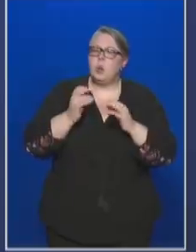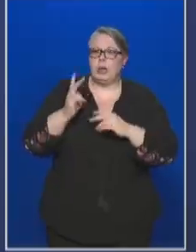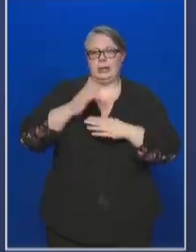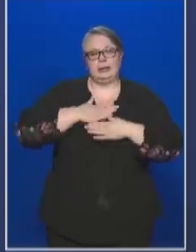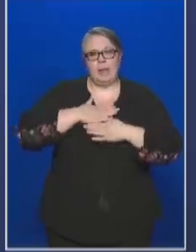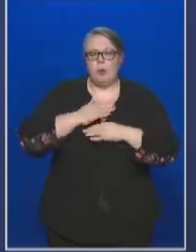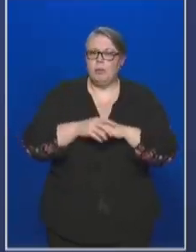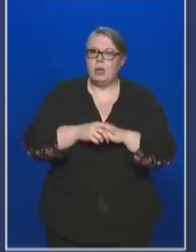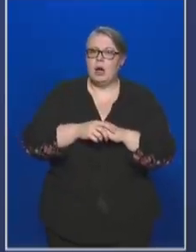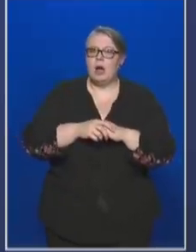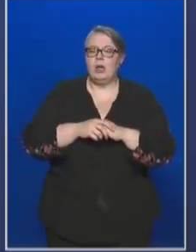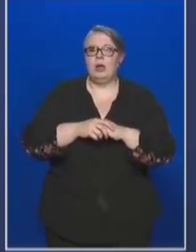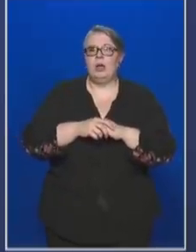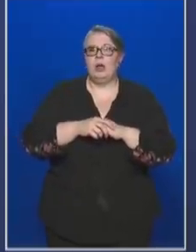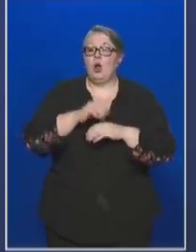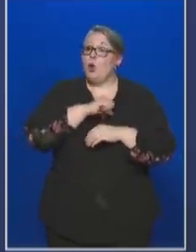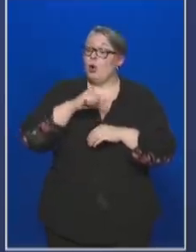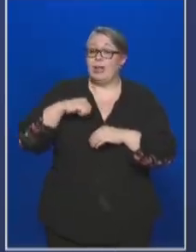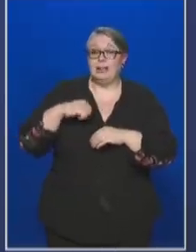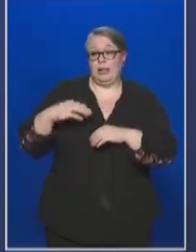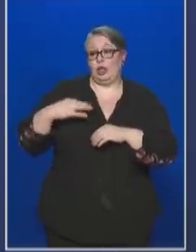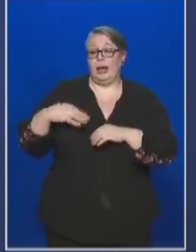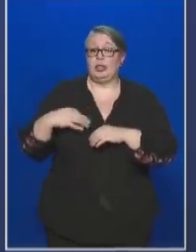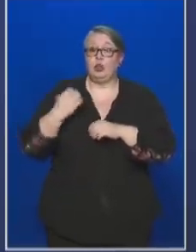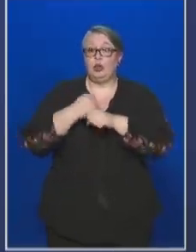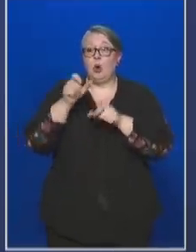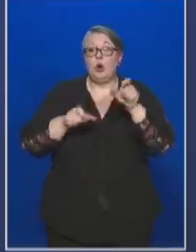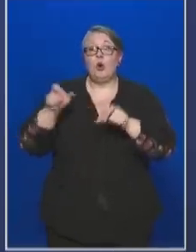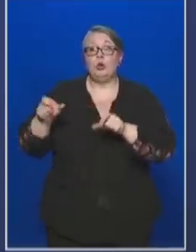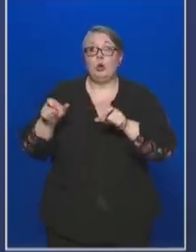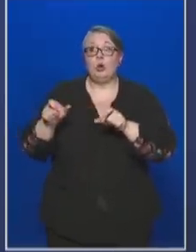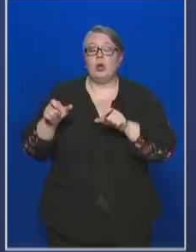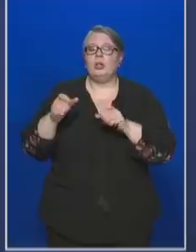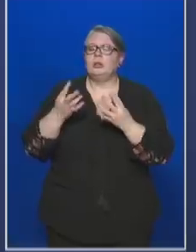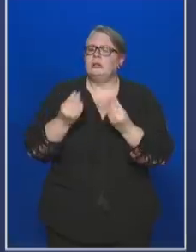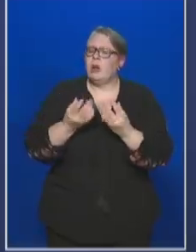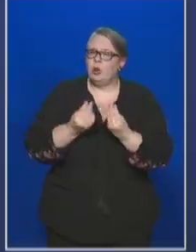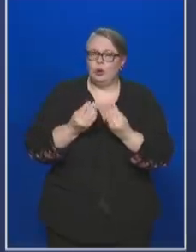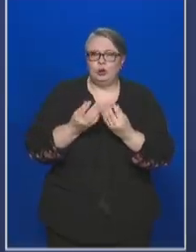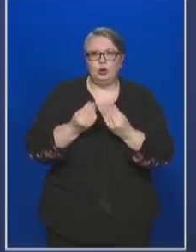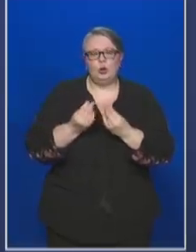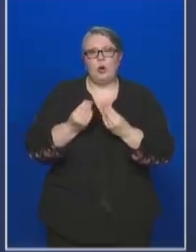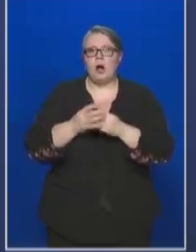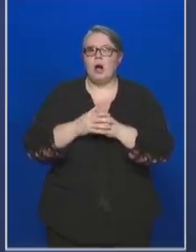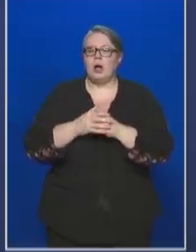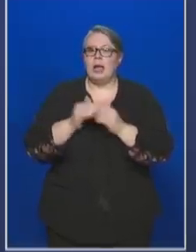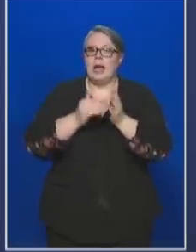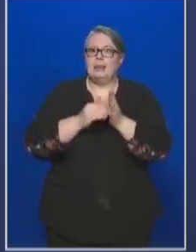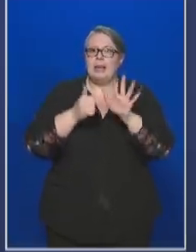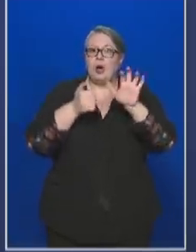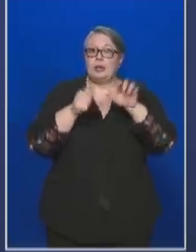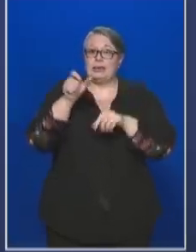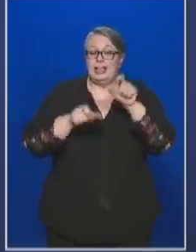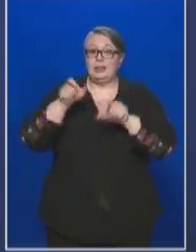számomra, hogy önkéntes egészségügyi dolgozók jelentős számban 1600